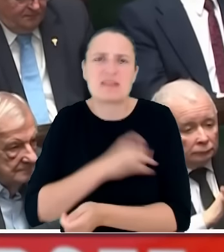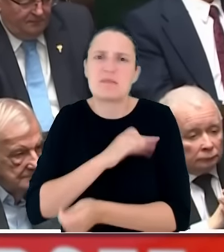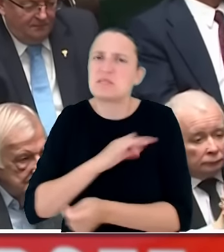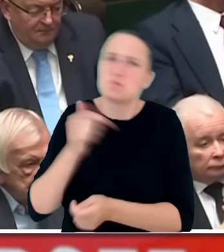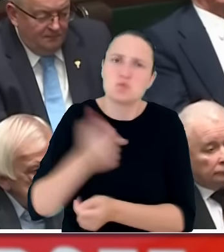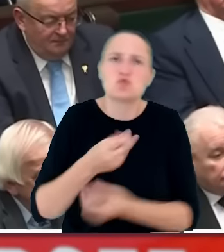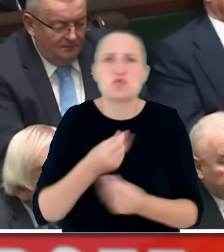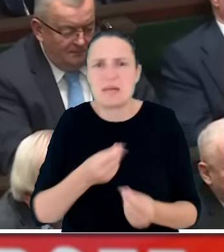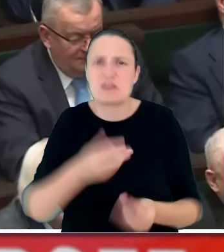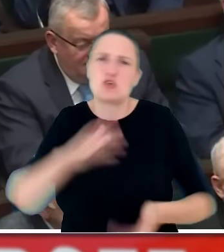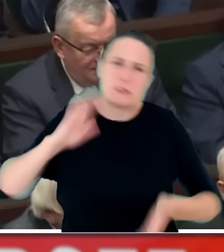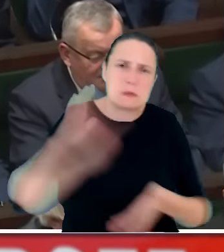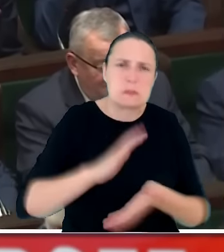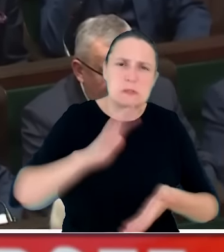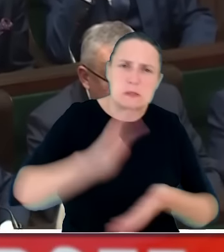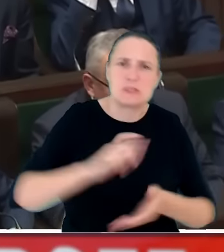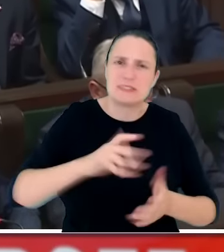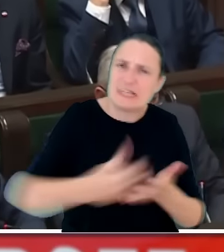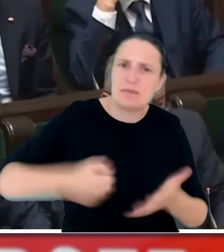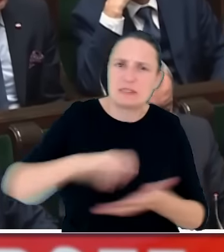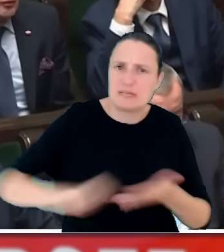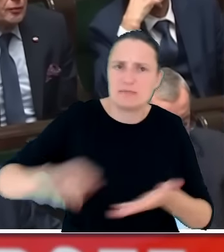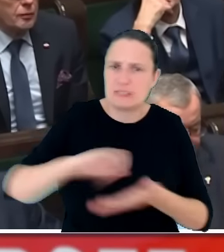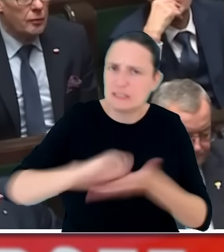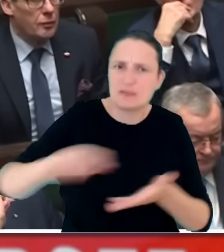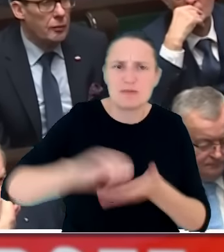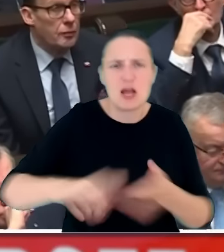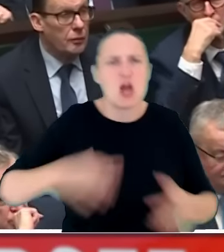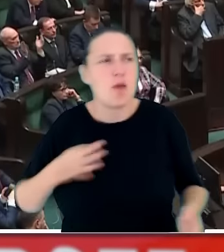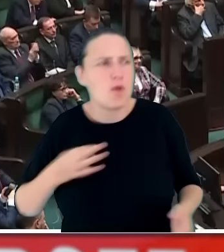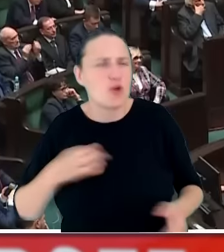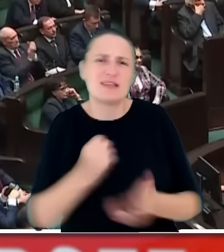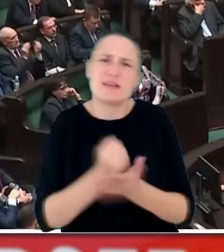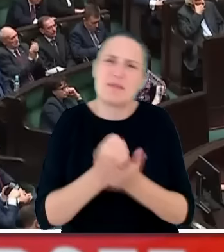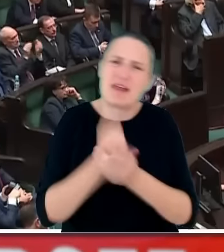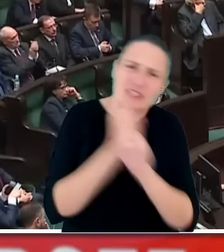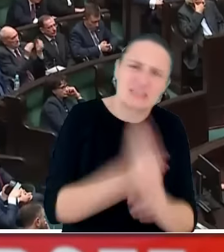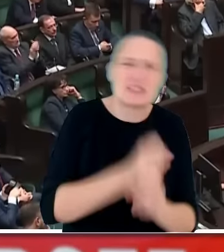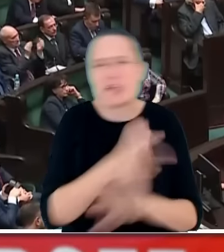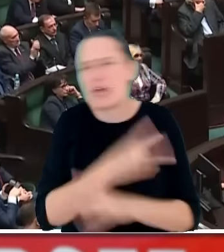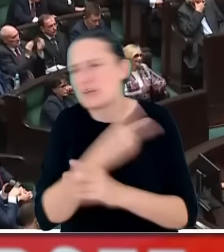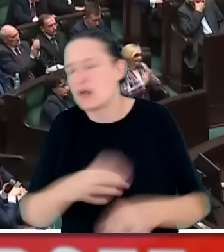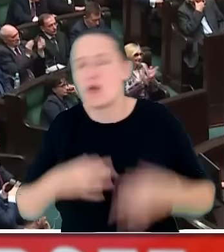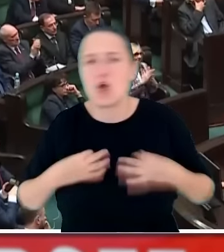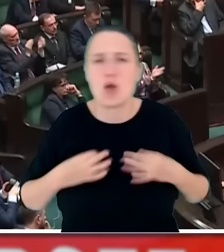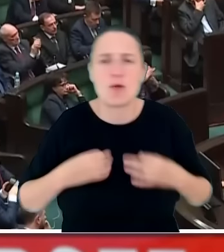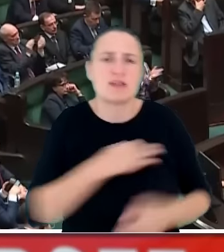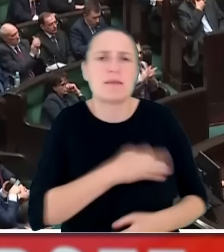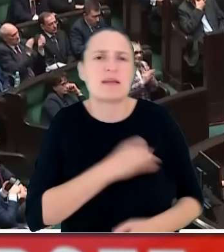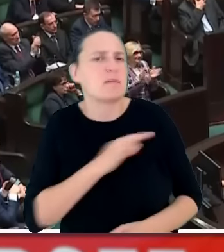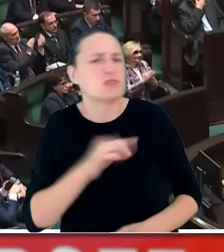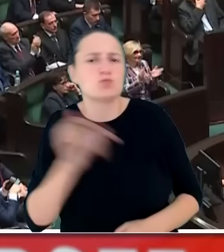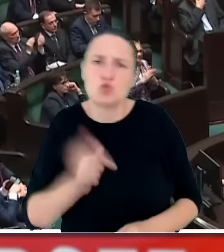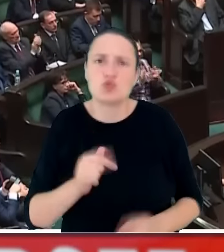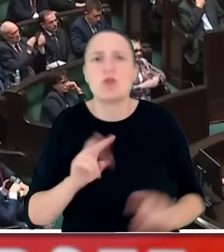finansowo zagłodzić. Nieważne, zgodnie z prawem perfas, et nefas, nie ma znaczenia. PiS trzeba w ramach przywracania